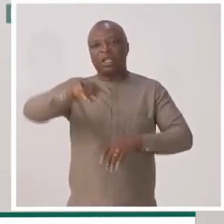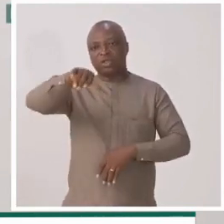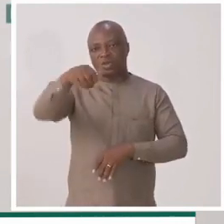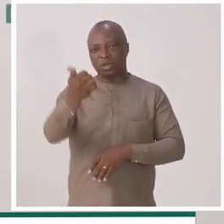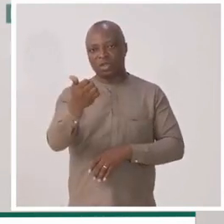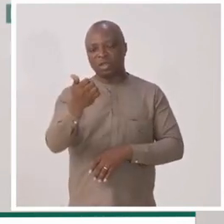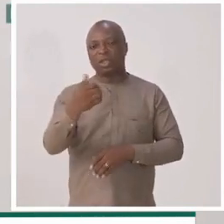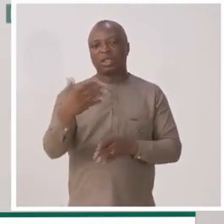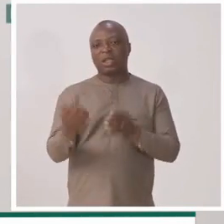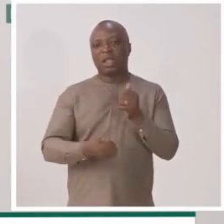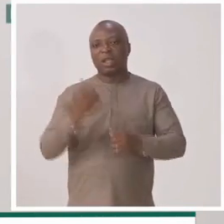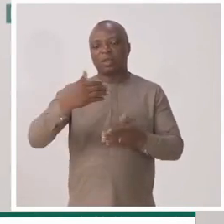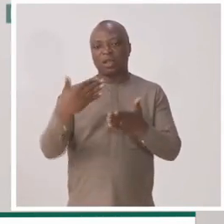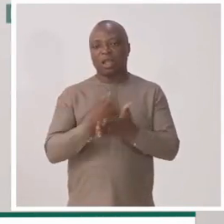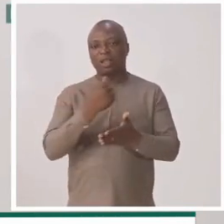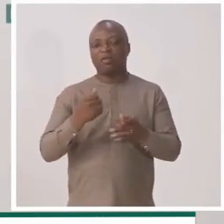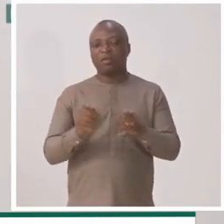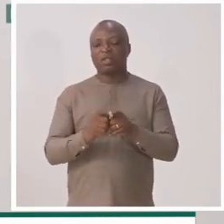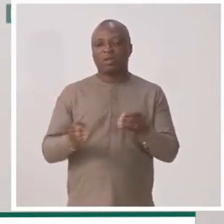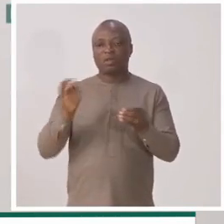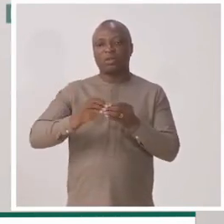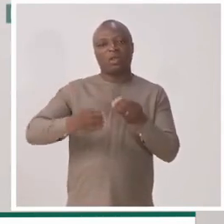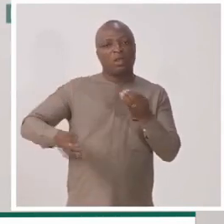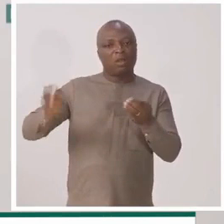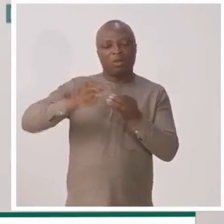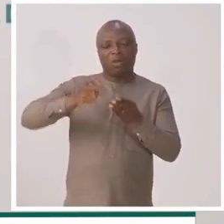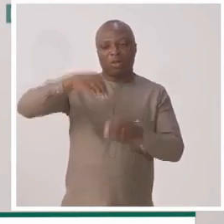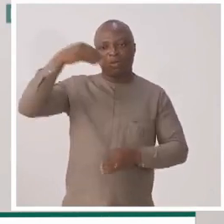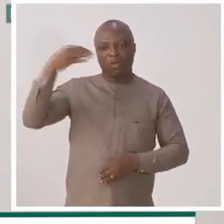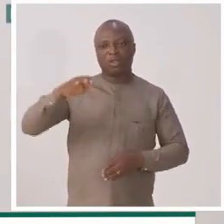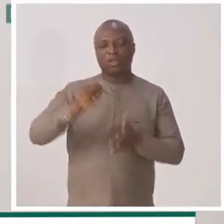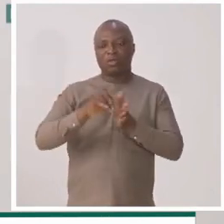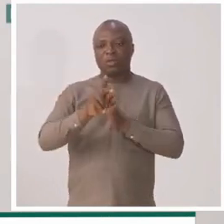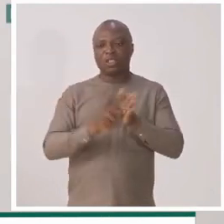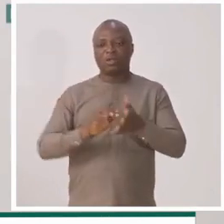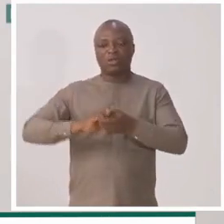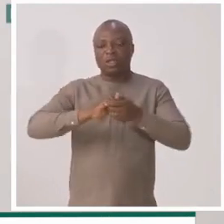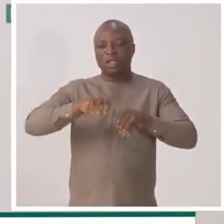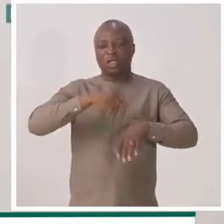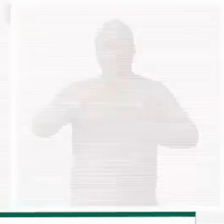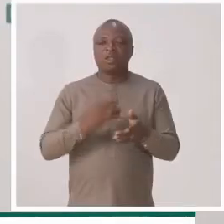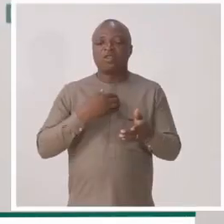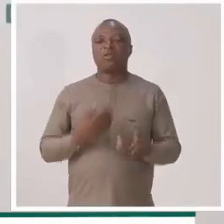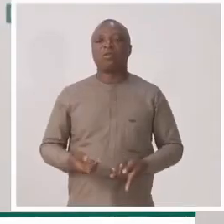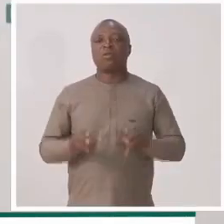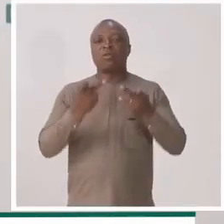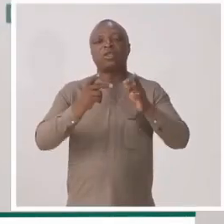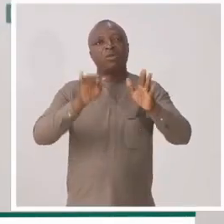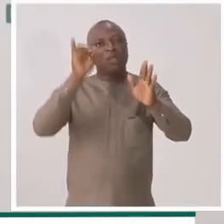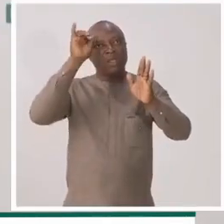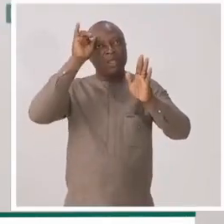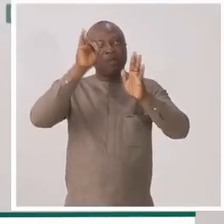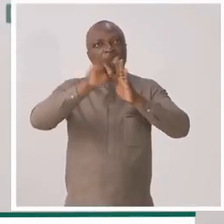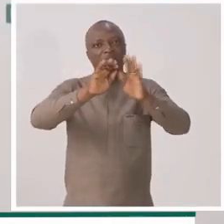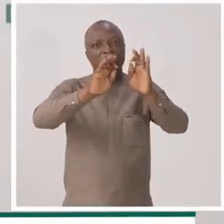évidemment, les autres qui gagnent plus vont contribuer un peu plus. C'est le principe de la solidarité nationale. Je vais vous proposer une